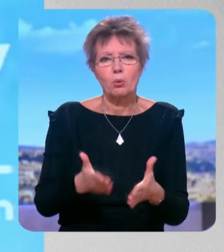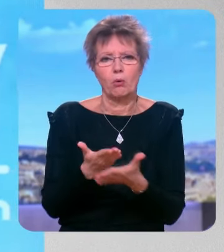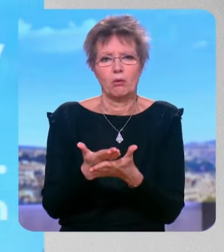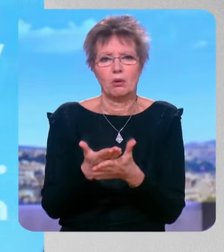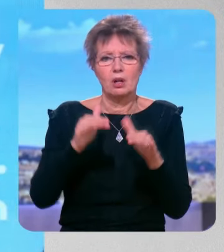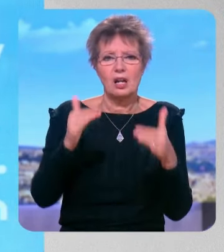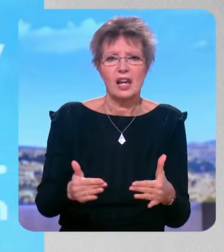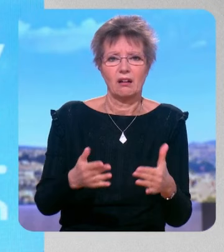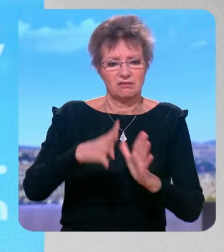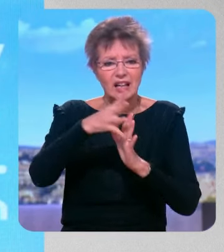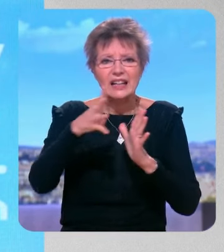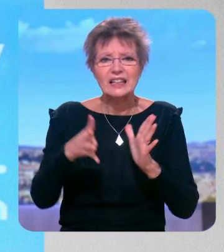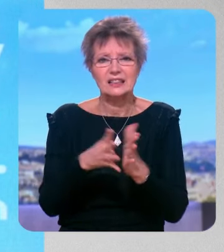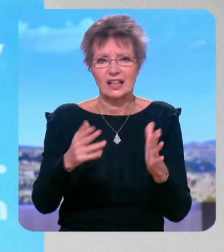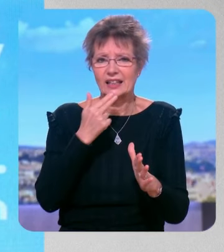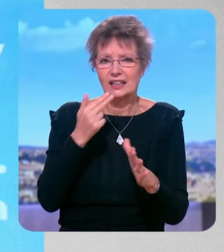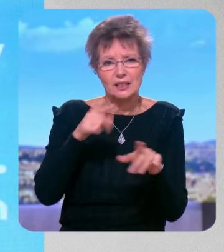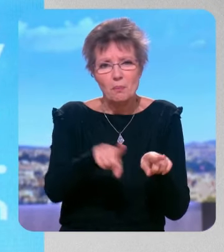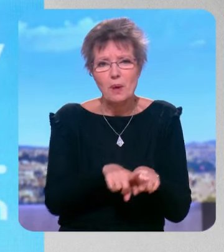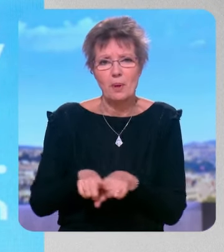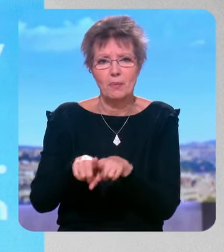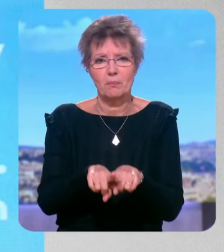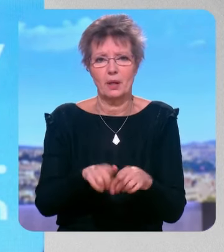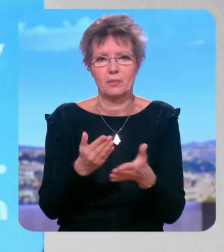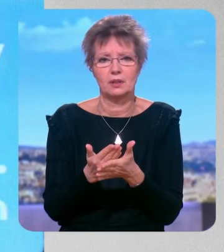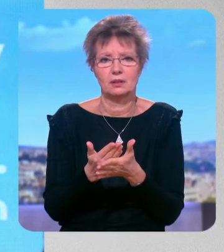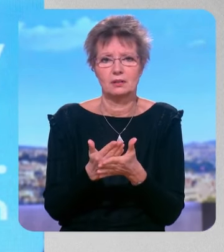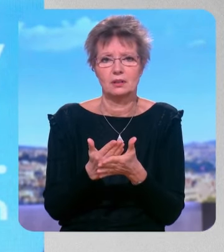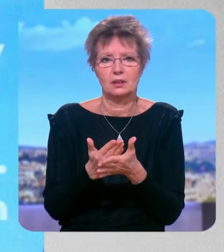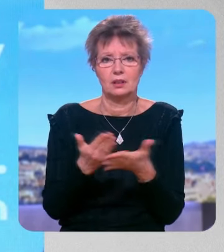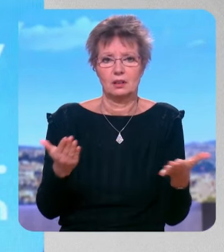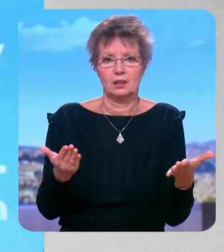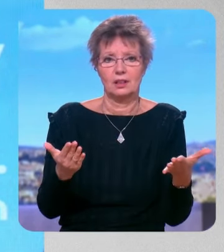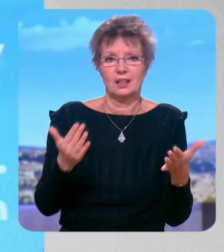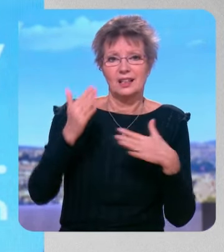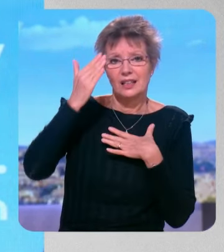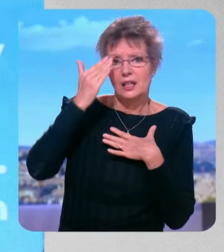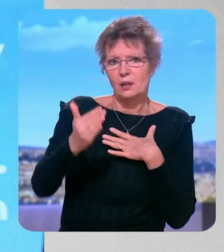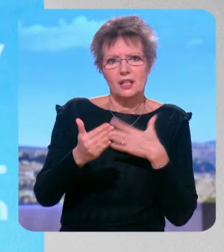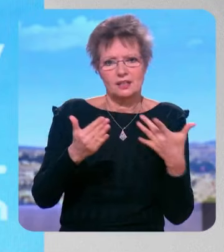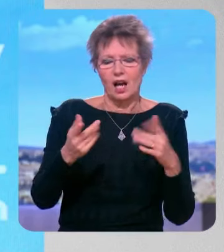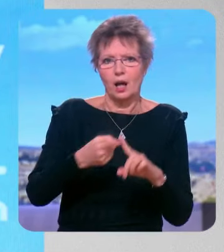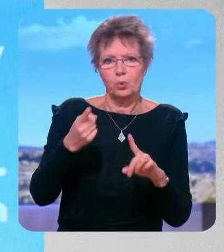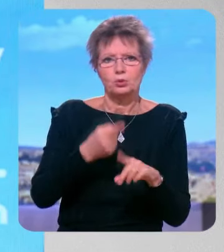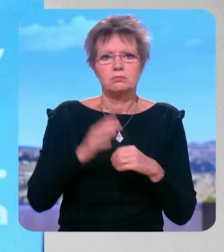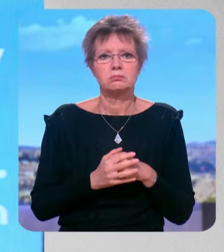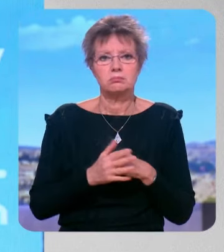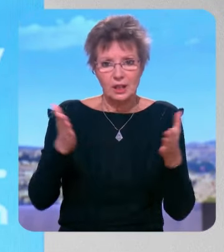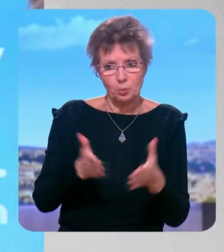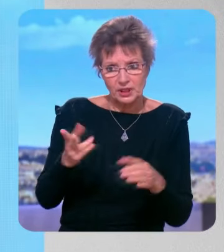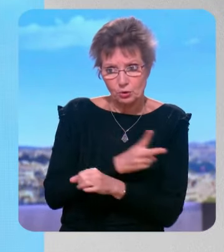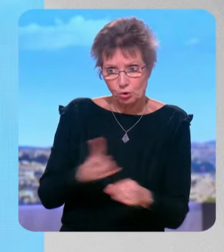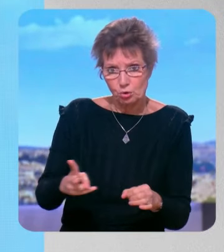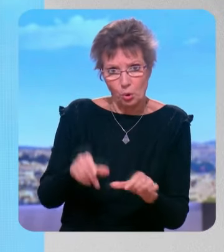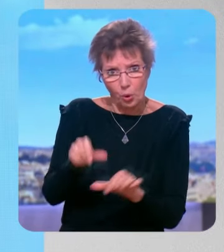critères identiques de qualité et bien entre eux les moins bons essaieraient de s'améliorer il ya des établissements dangereux aujourd'hui en france